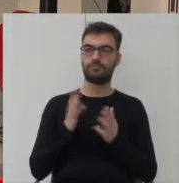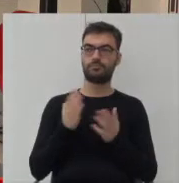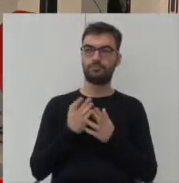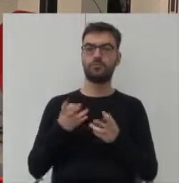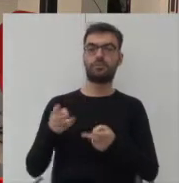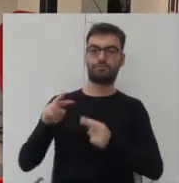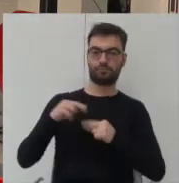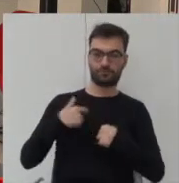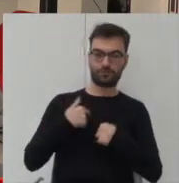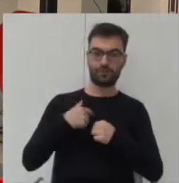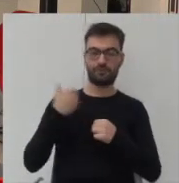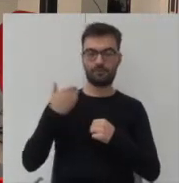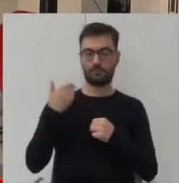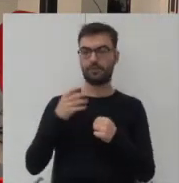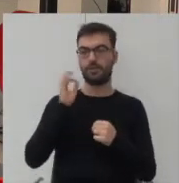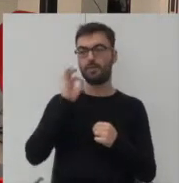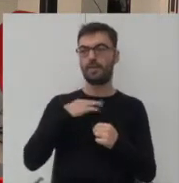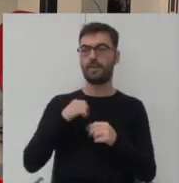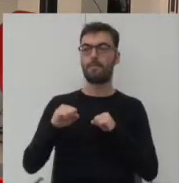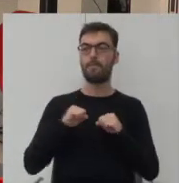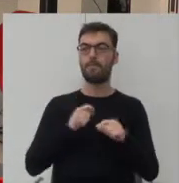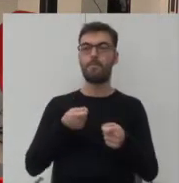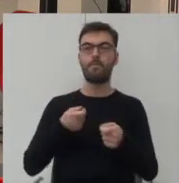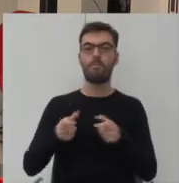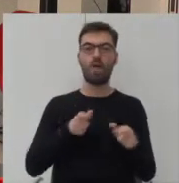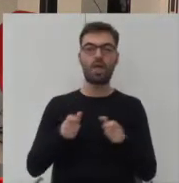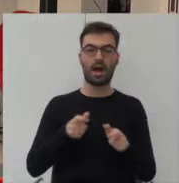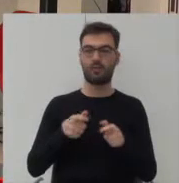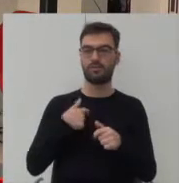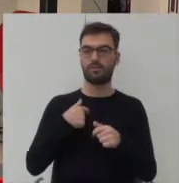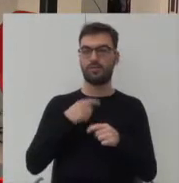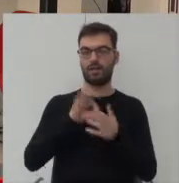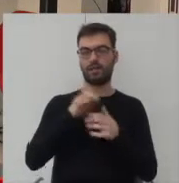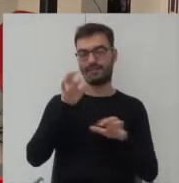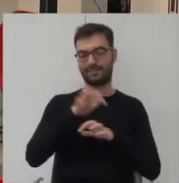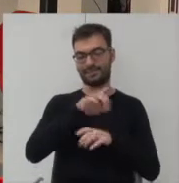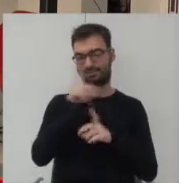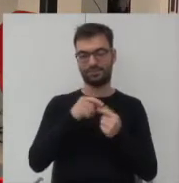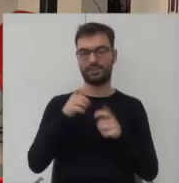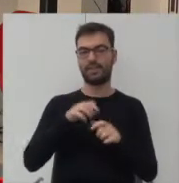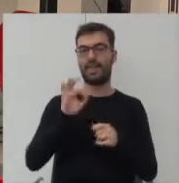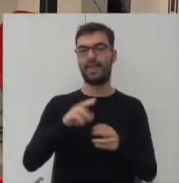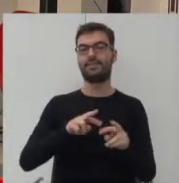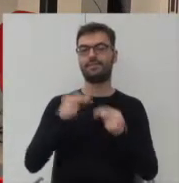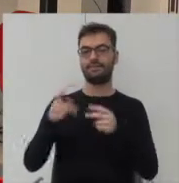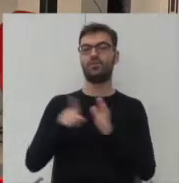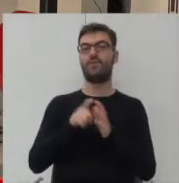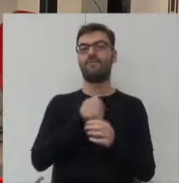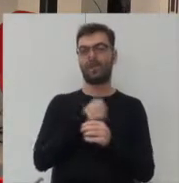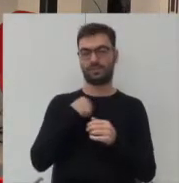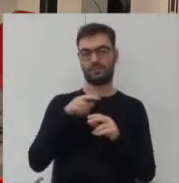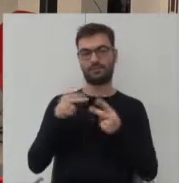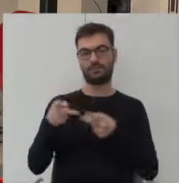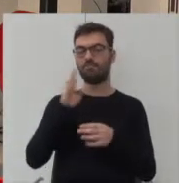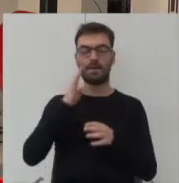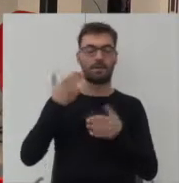mojej wypowiedzi, pani moderatorka powiedziała coś, co trochę oczywiście rozbawiło salę, powiedziało, a teraz przejdźmy do Warszawy, która chyba ma